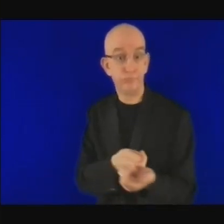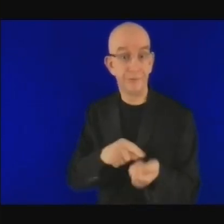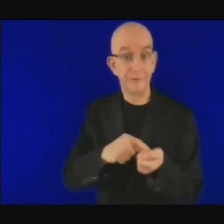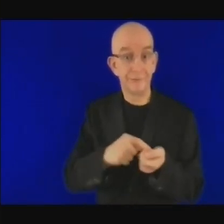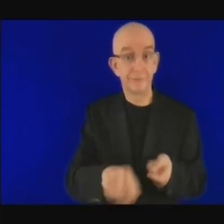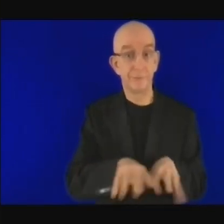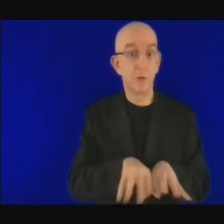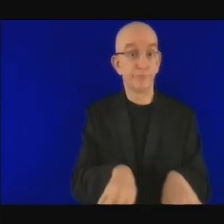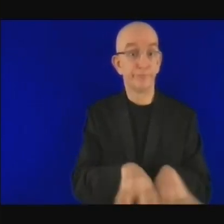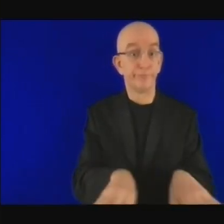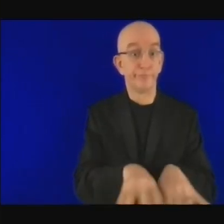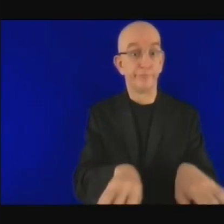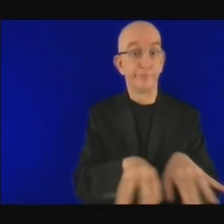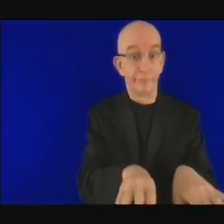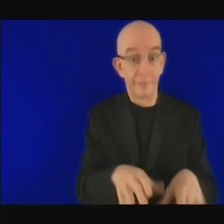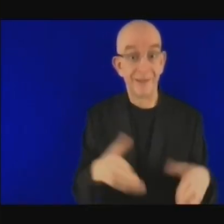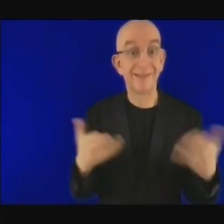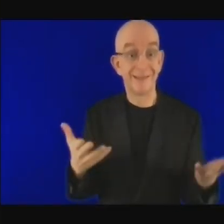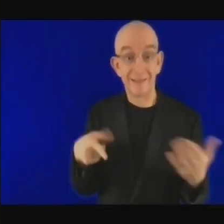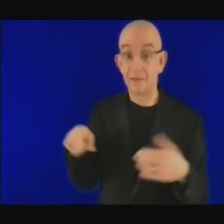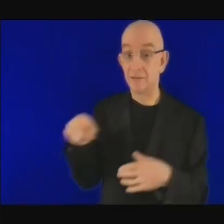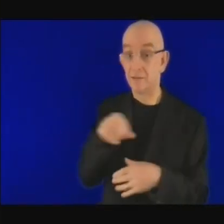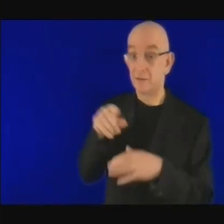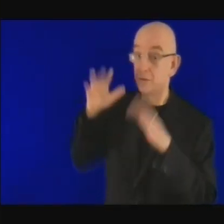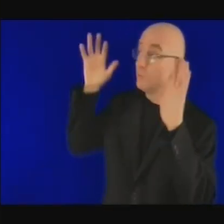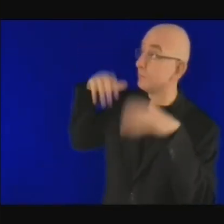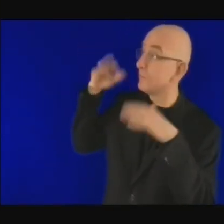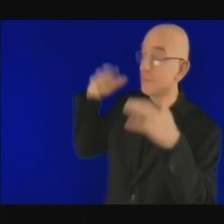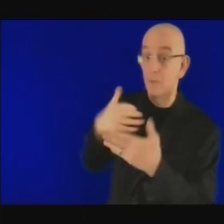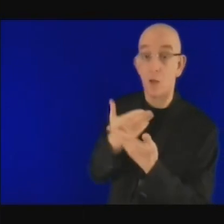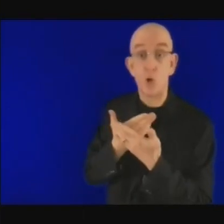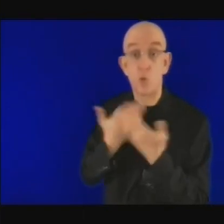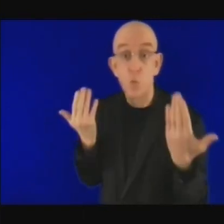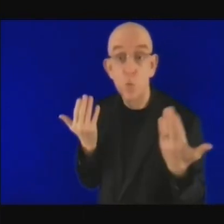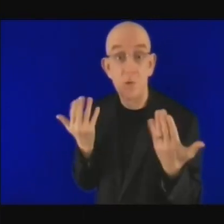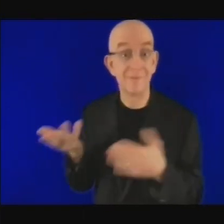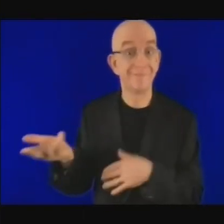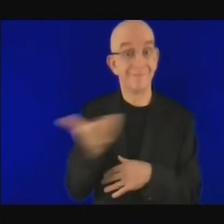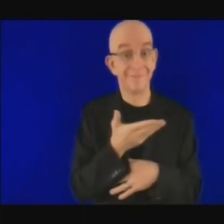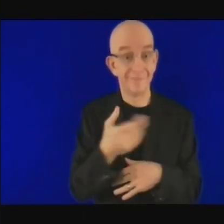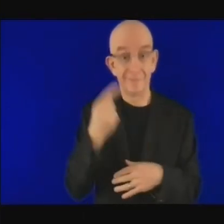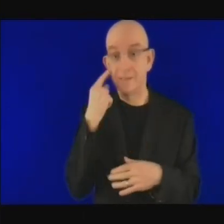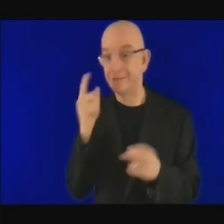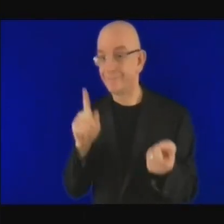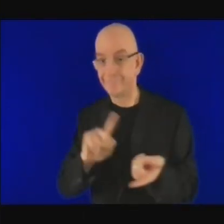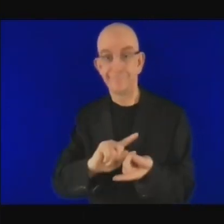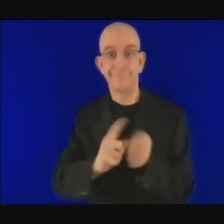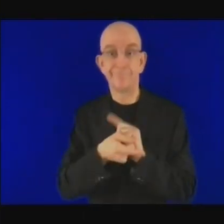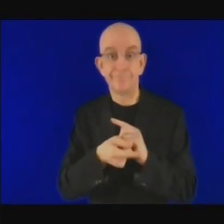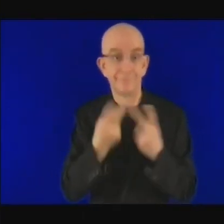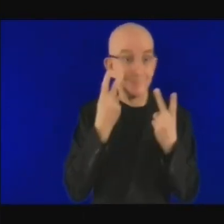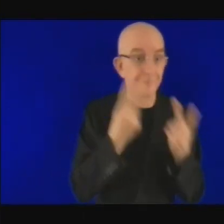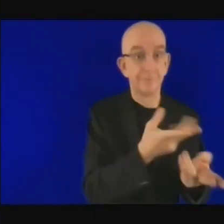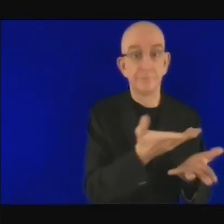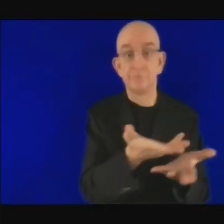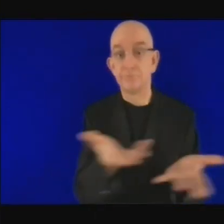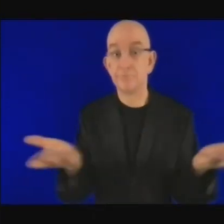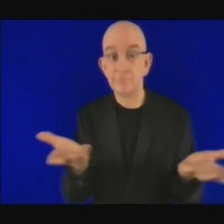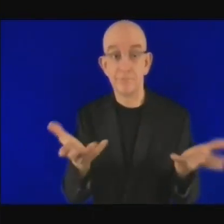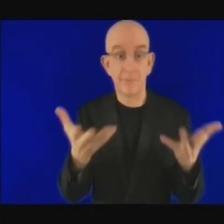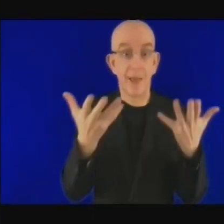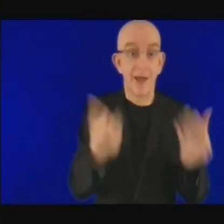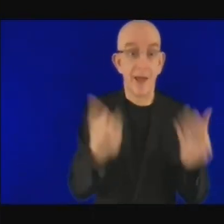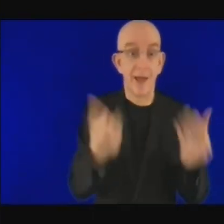Si on ne peut pas compter sur la pluie, il va falloir chercher de l'eau de surface ou bien de l'eau